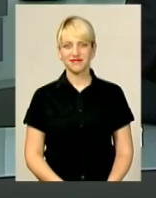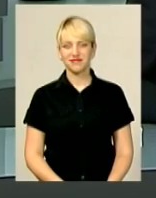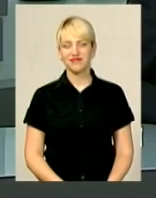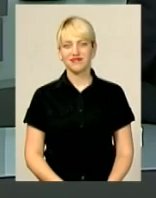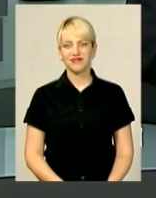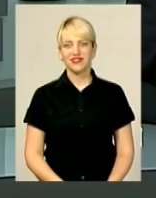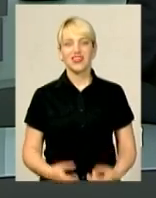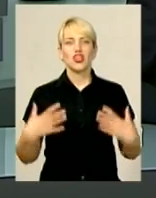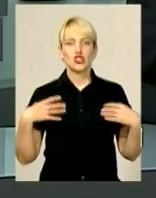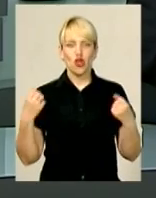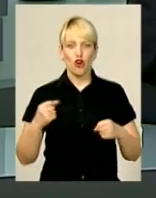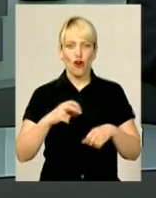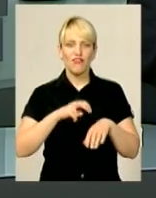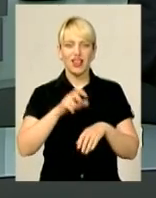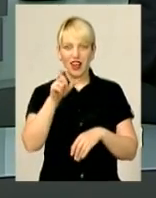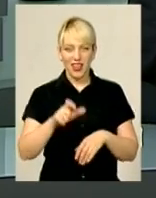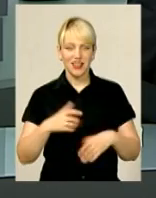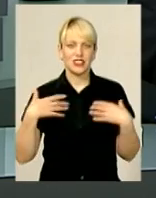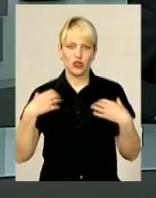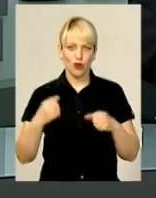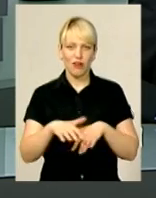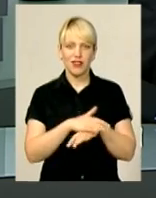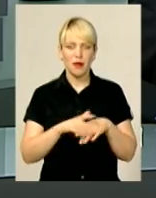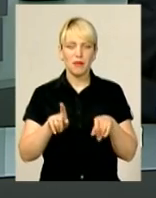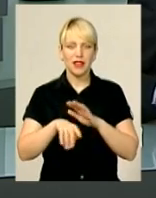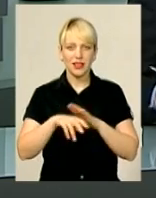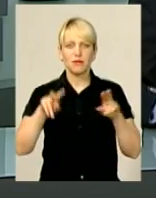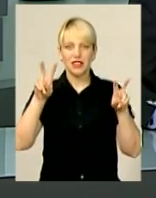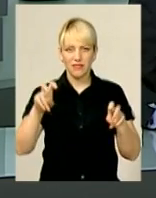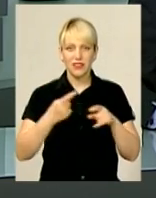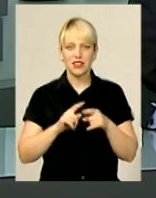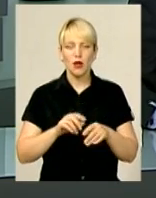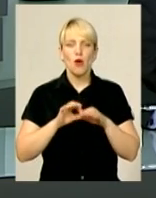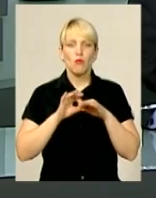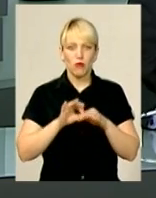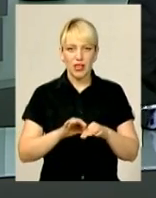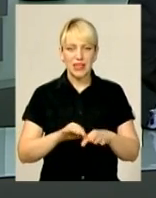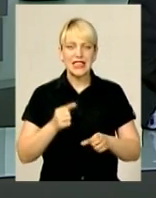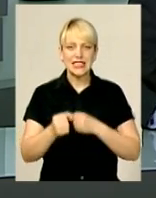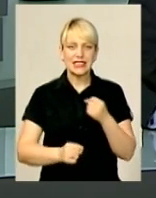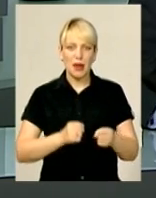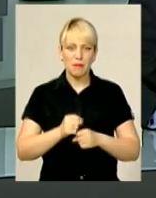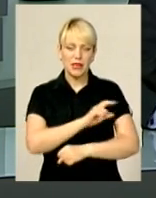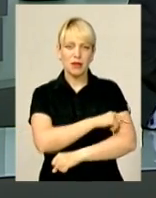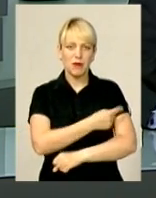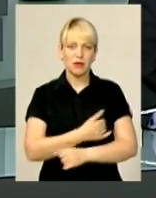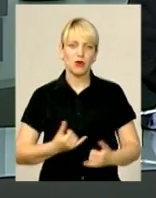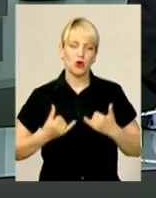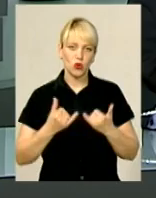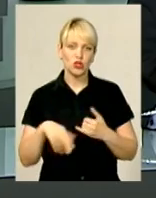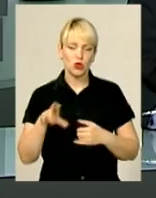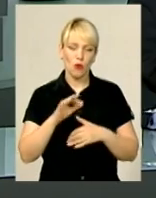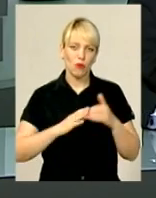Здоровий лікар – здорова нація. Під таким девізом в обласному центрі пройшов забіг медиків, приурочений до професійного свята.